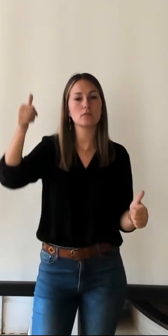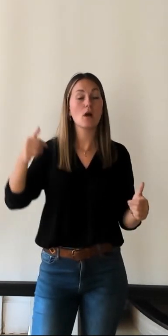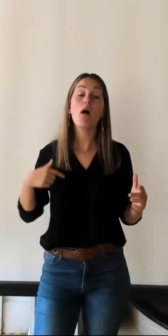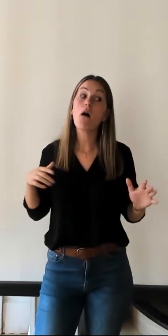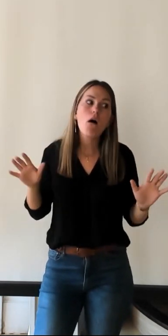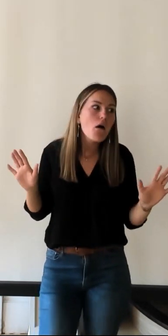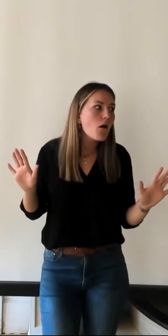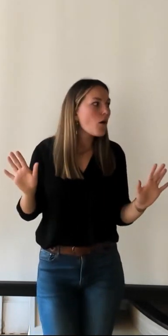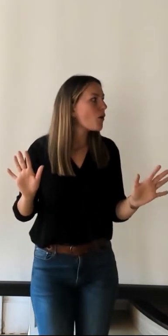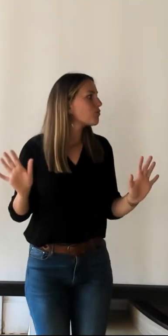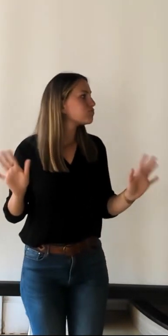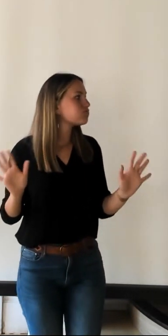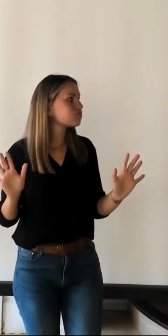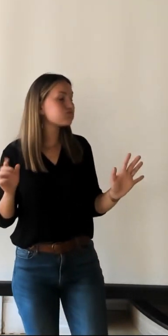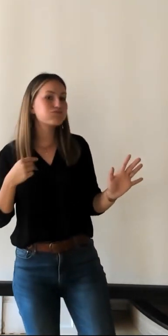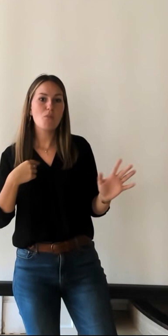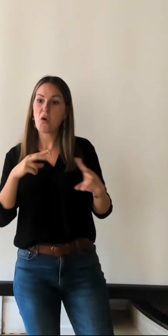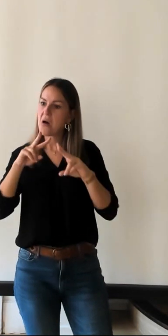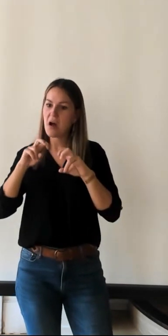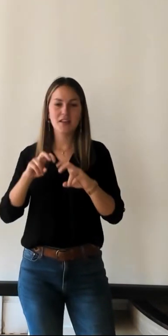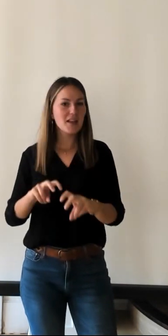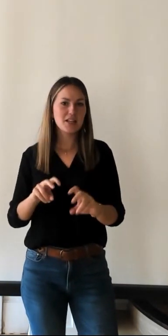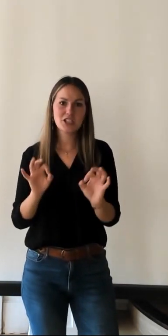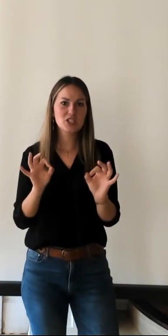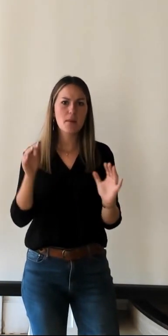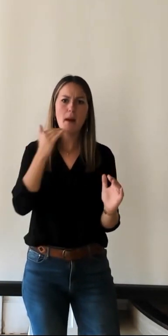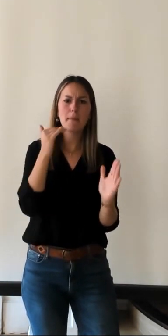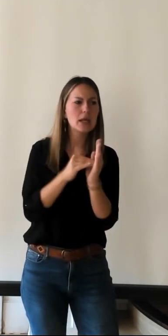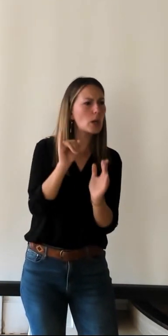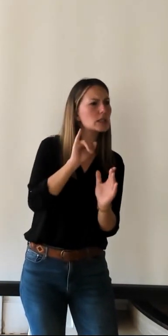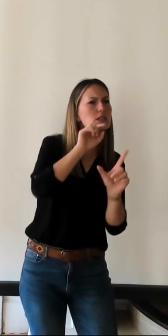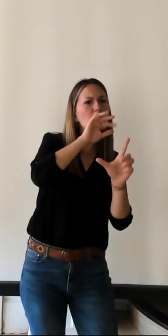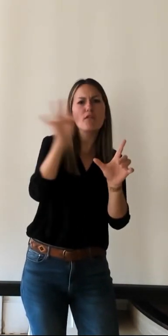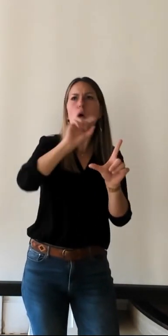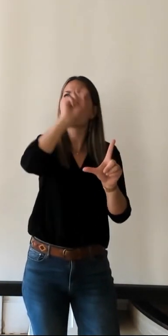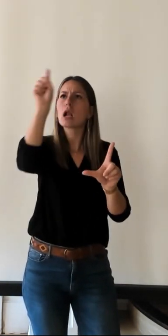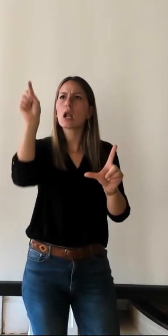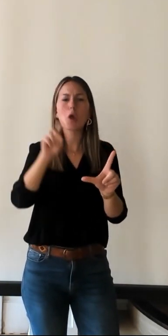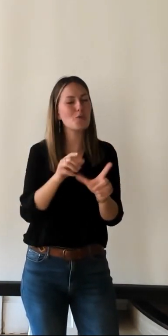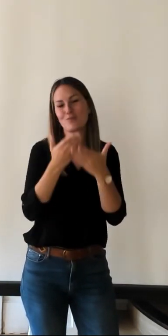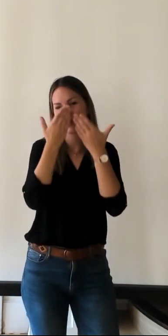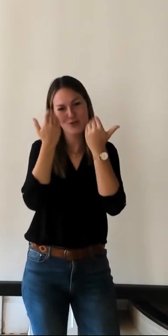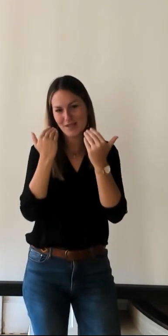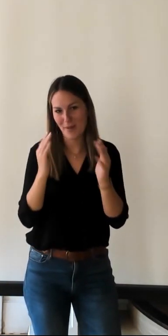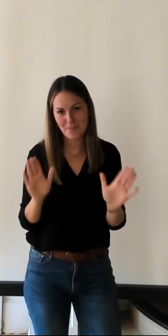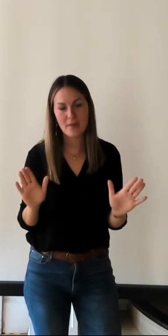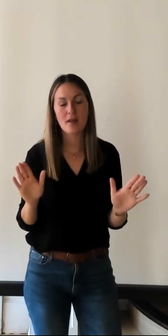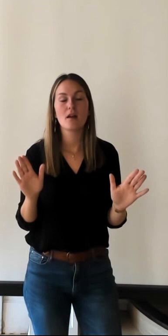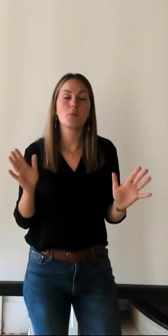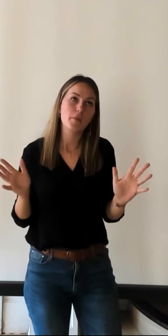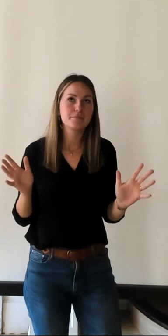fait d'analyse qualitative et en fait c'est bon